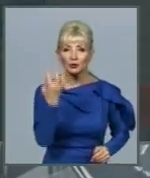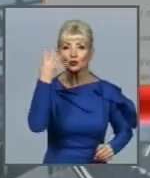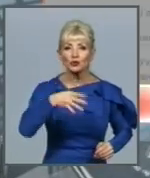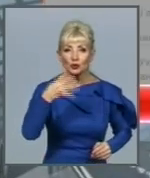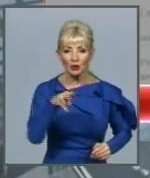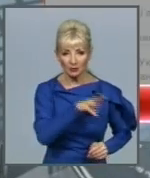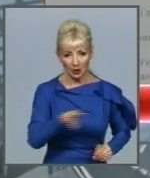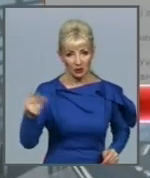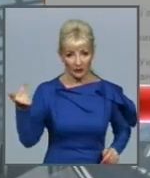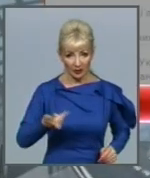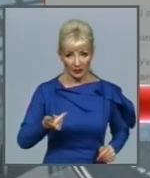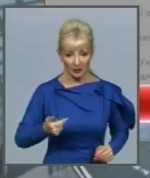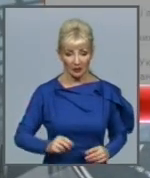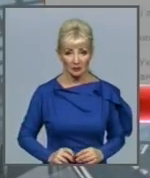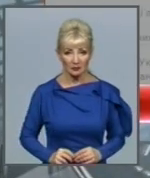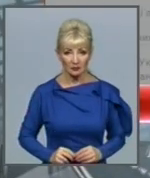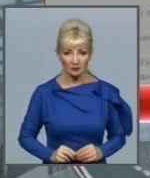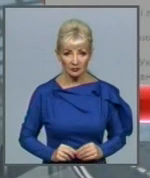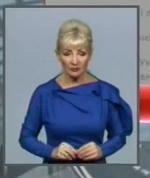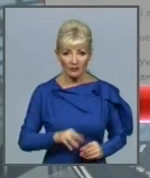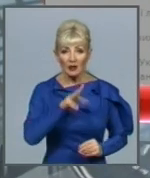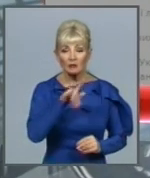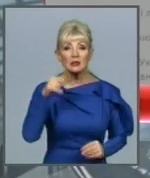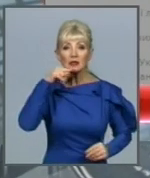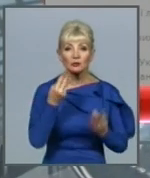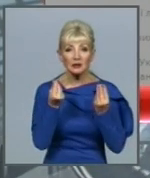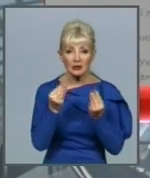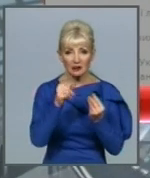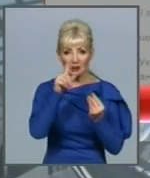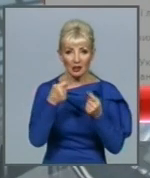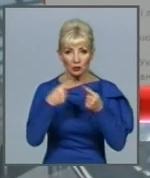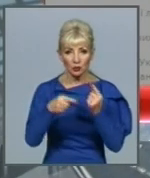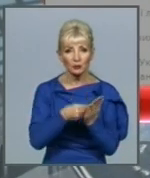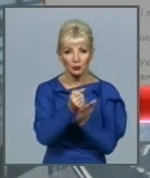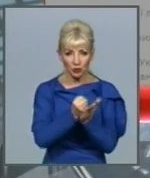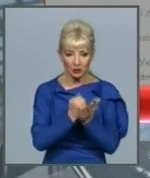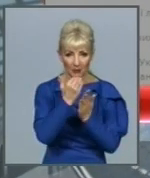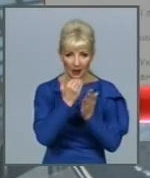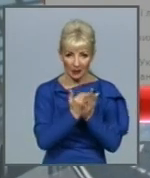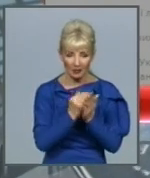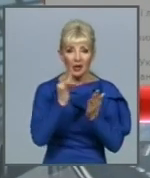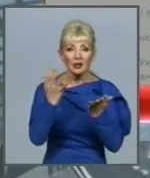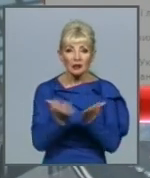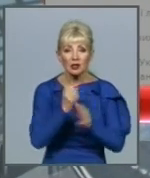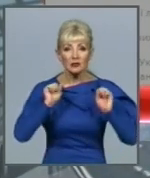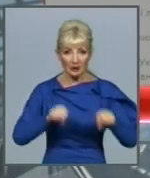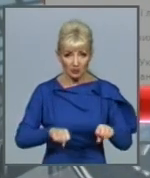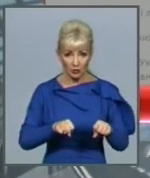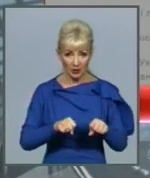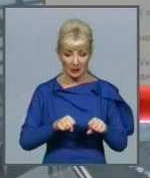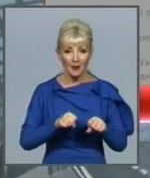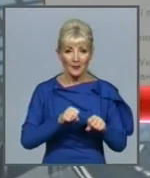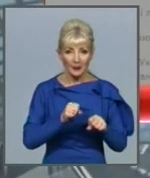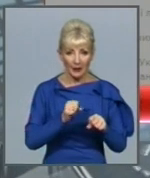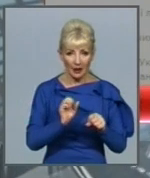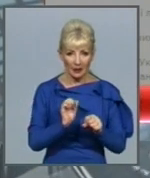Ми зекономили кошти за іншими бюджетними програмами і знайшли змогу направити їх для шкіл. Вони зможуть